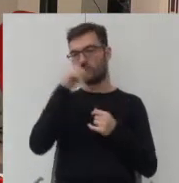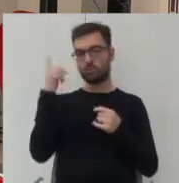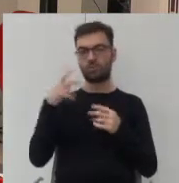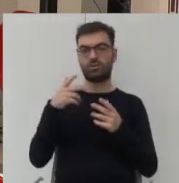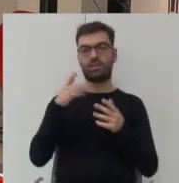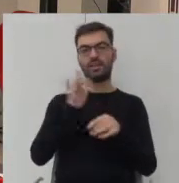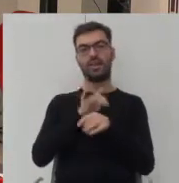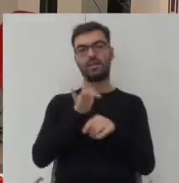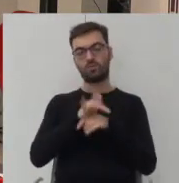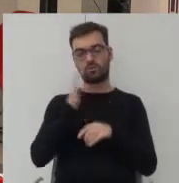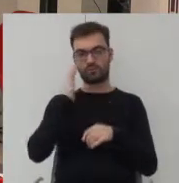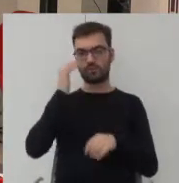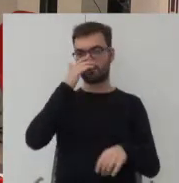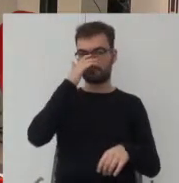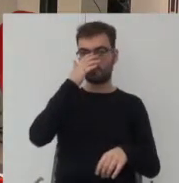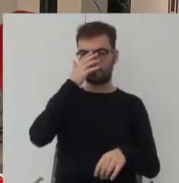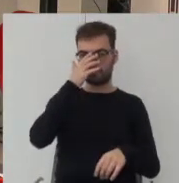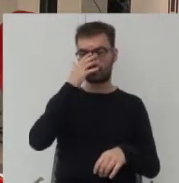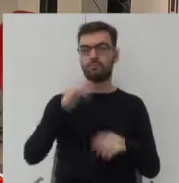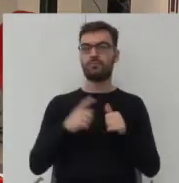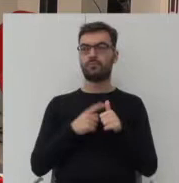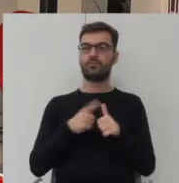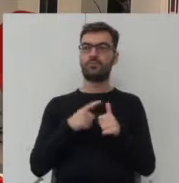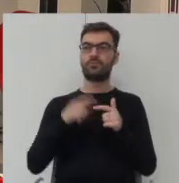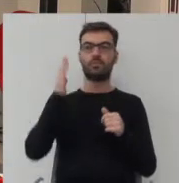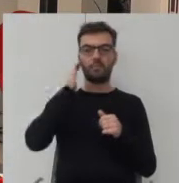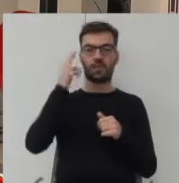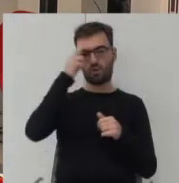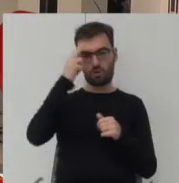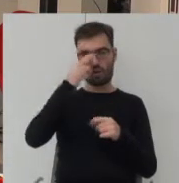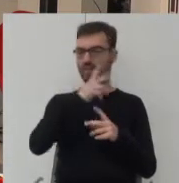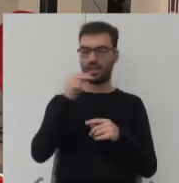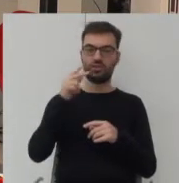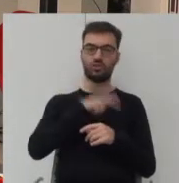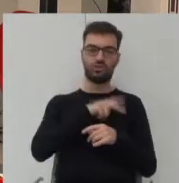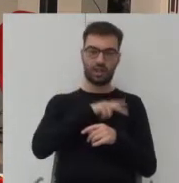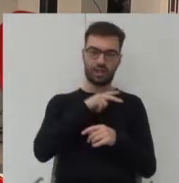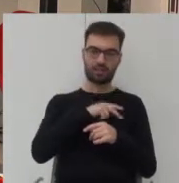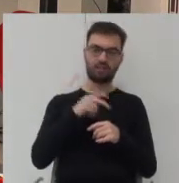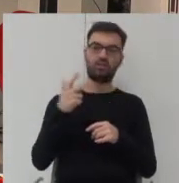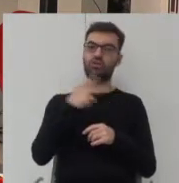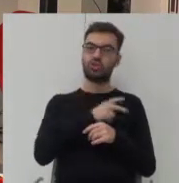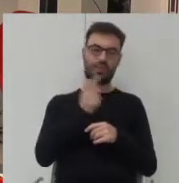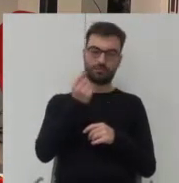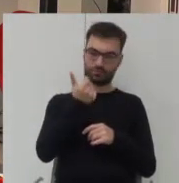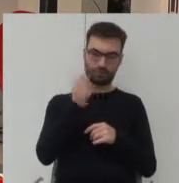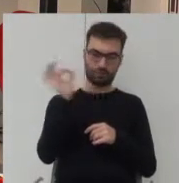do tych mieszkań po pierwsze ważne że to są mieszkania komunalne nie socjalne socjalny jest niewielki procent